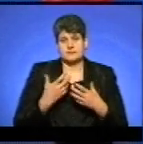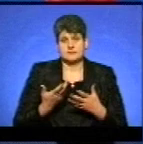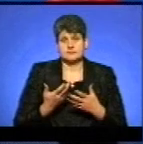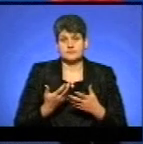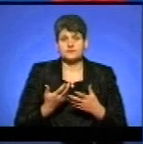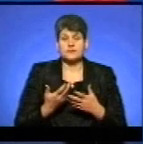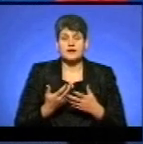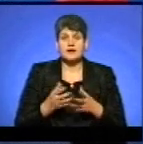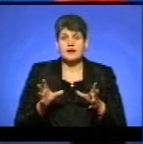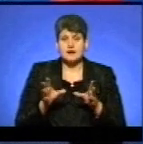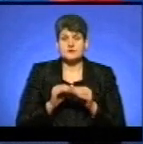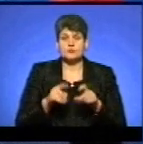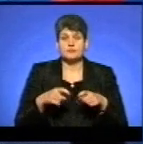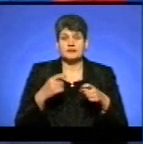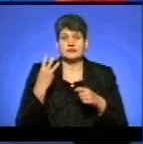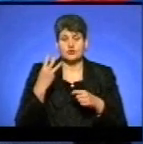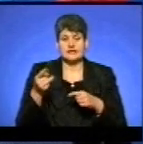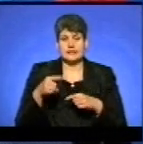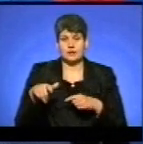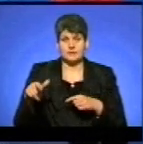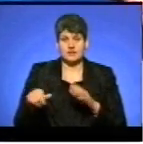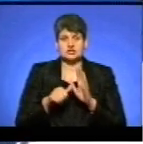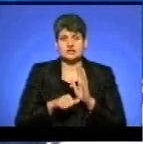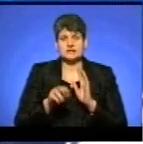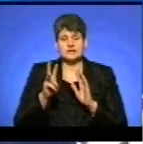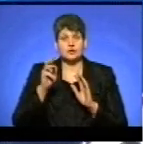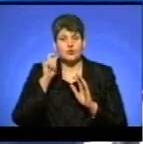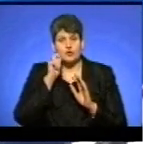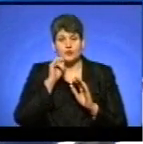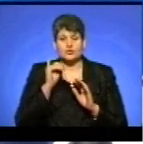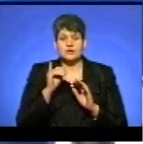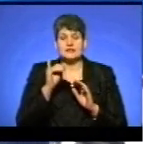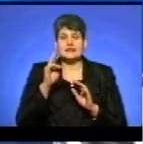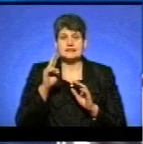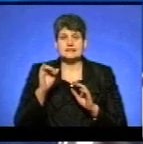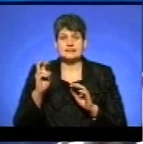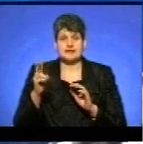Разом із ним бігтимуть троє тернополян. Серед них 63-річний Юрій Цікало.